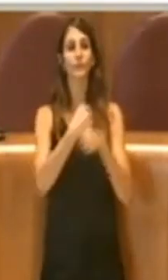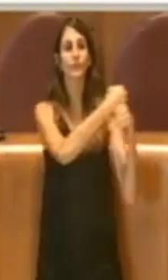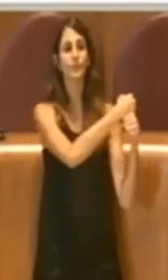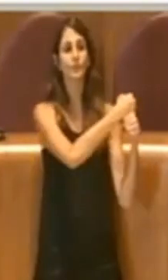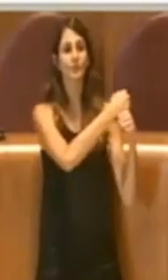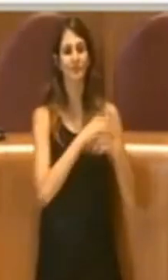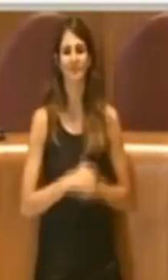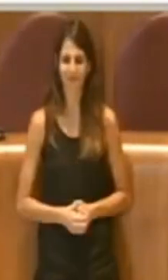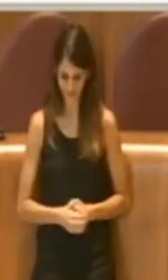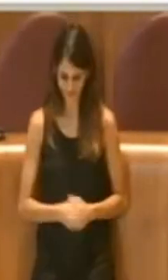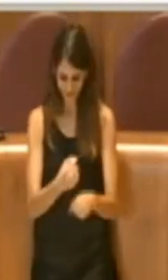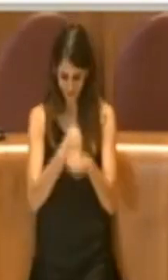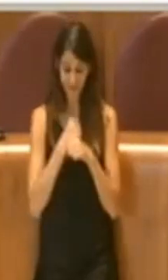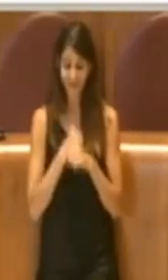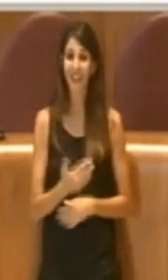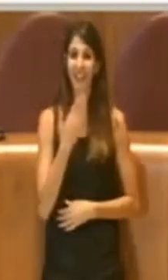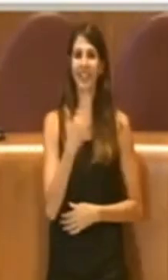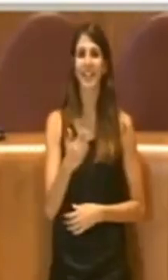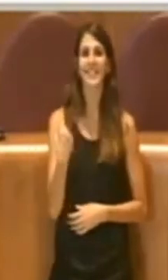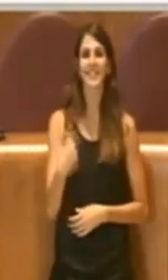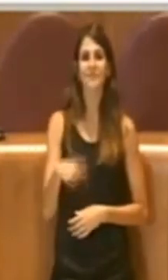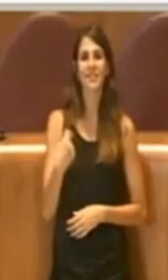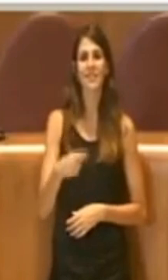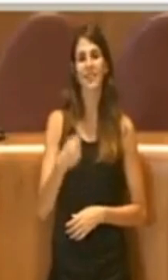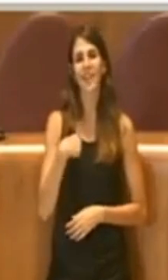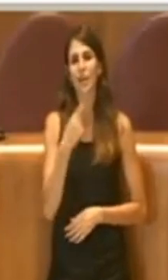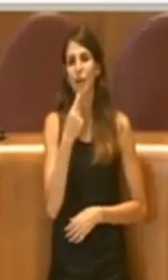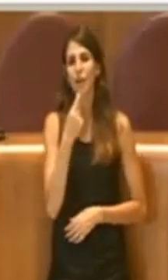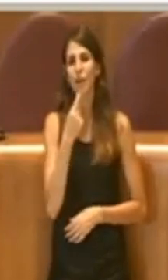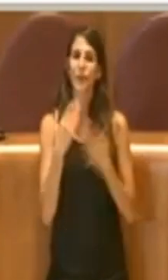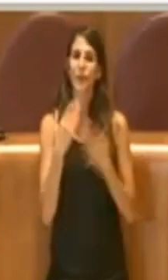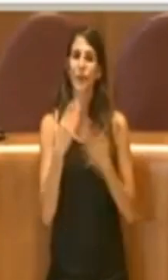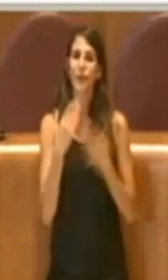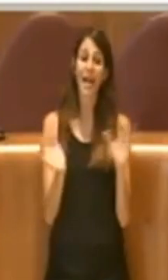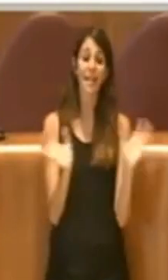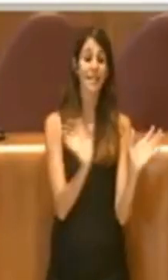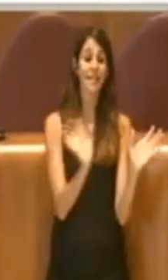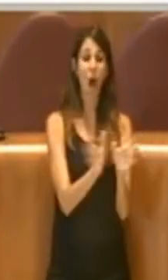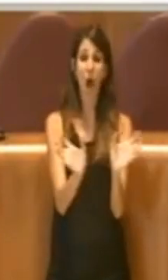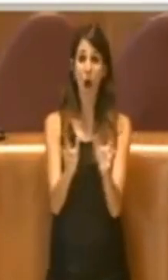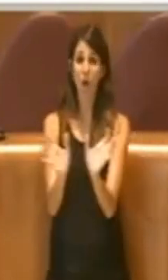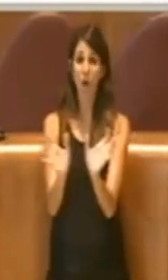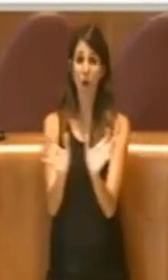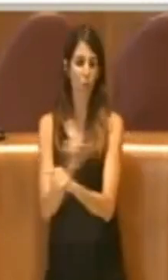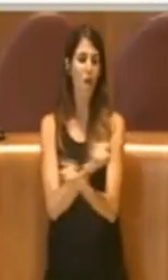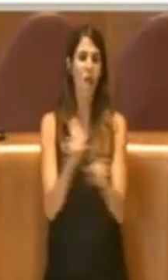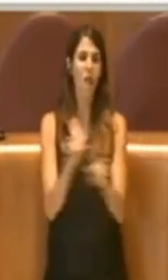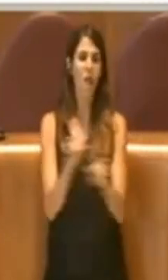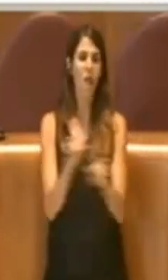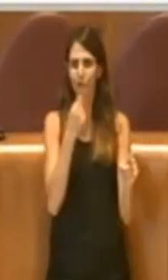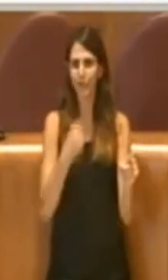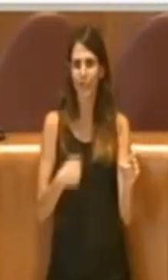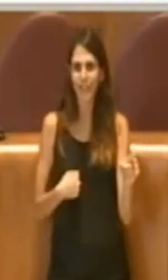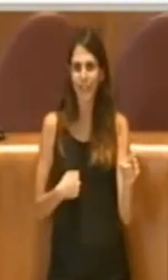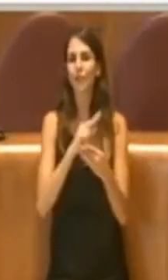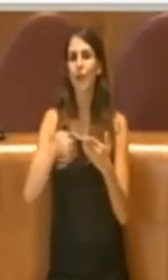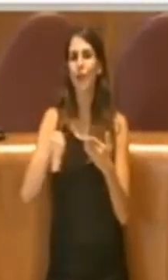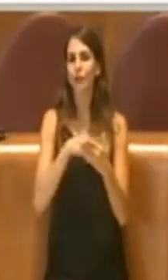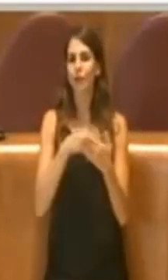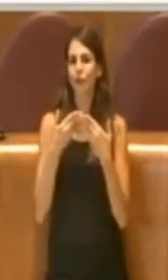Grazie Presidente, ringrazio i gruppi per aderire per il voto favorevole sulla mozione.